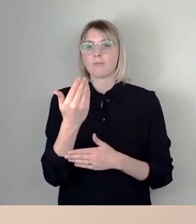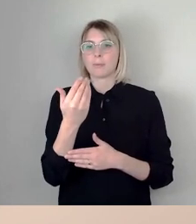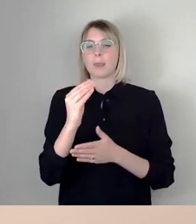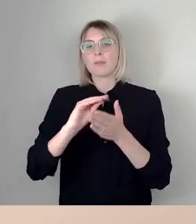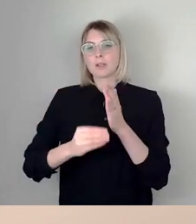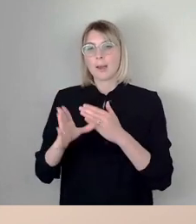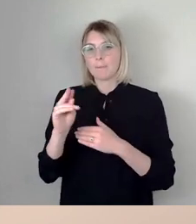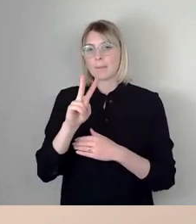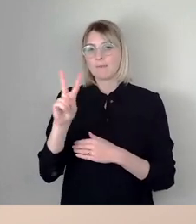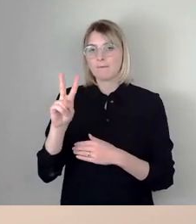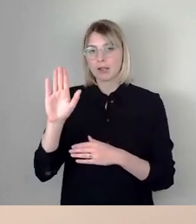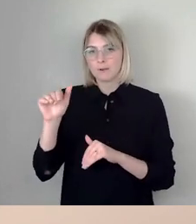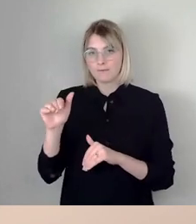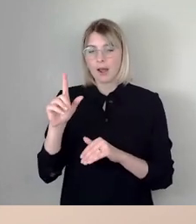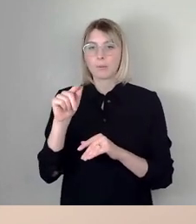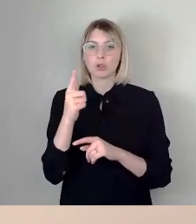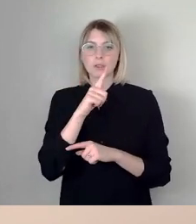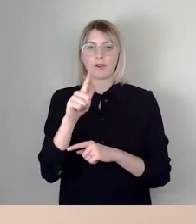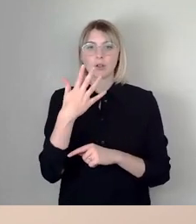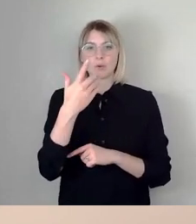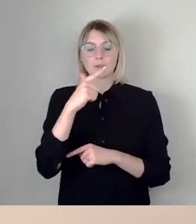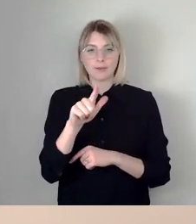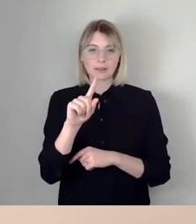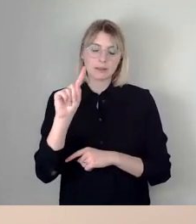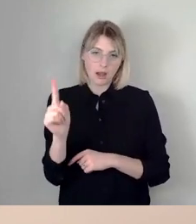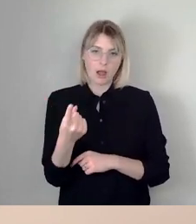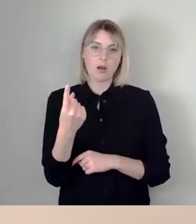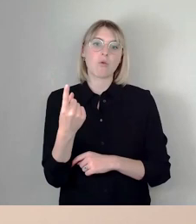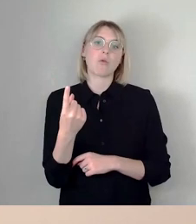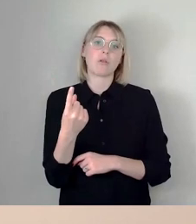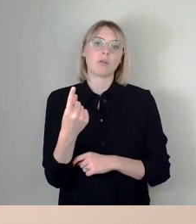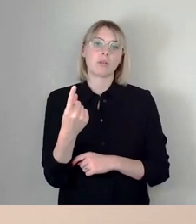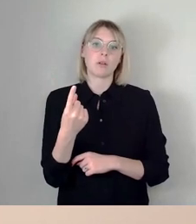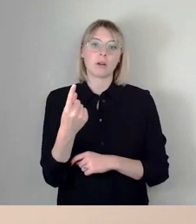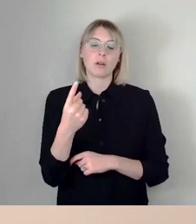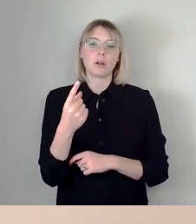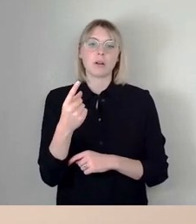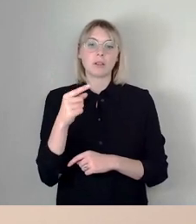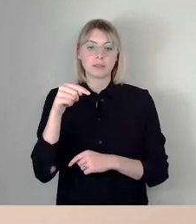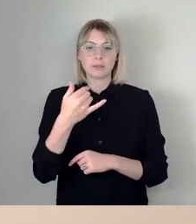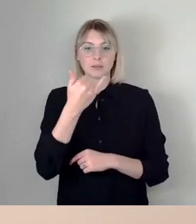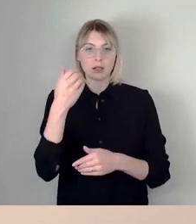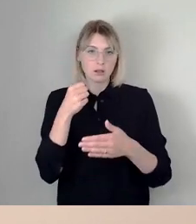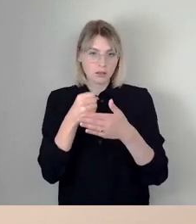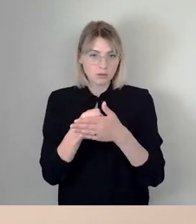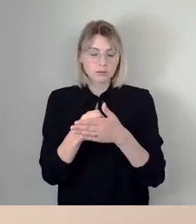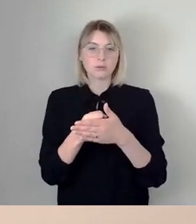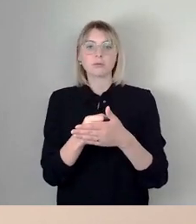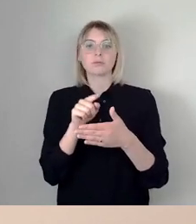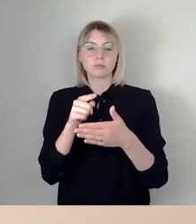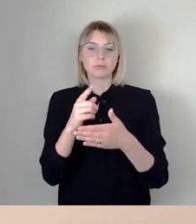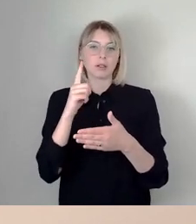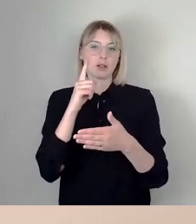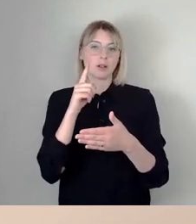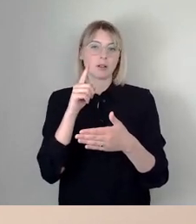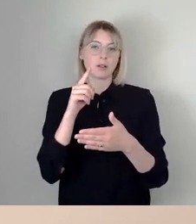2025 der Fall sein, wo wir davon ausgehen können, dass wir Ende des Jahres so weit sind und ich meine in meinem